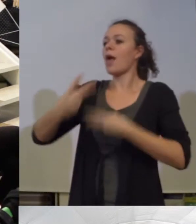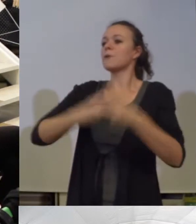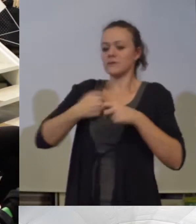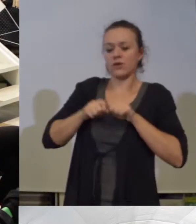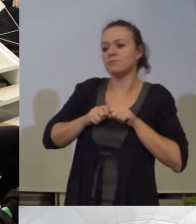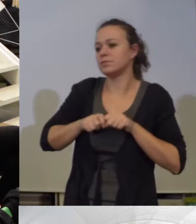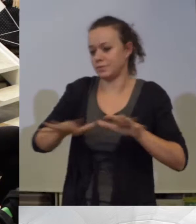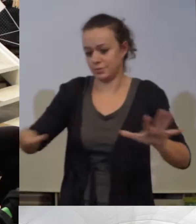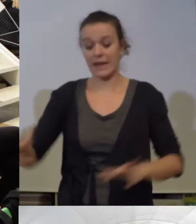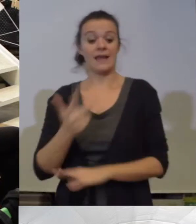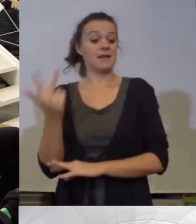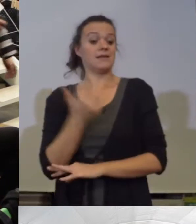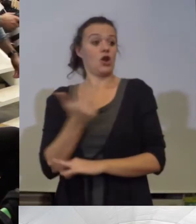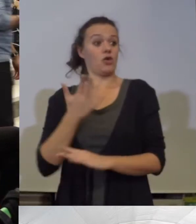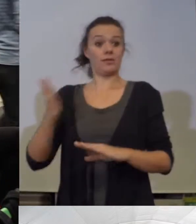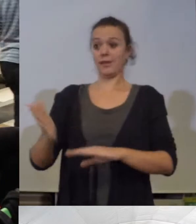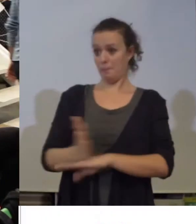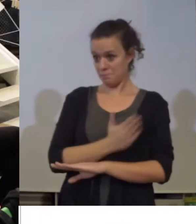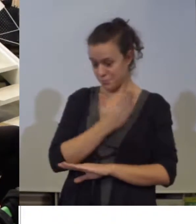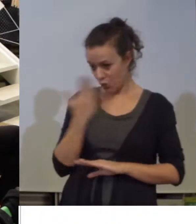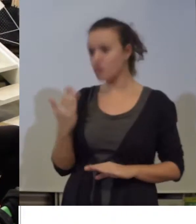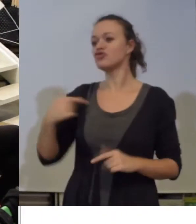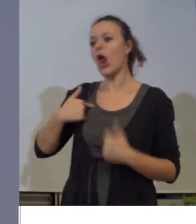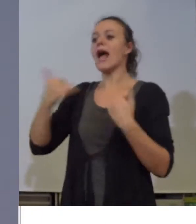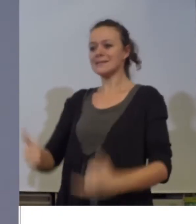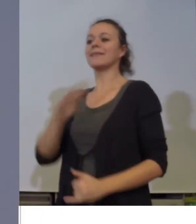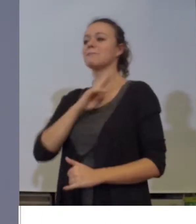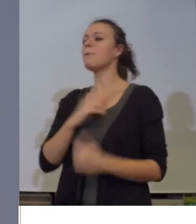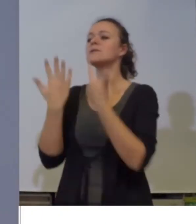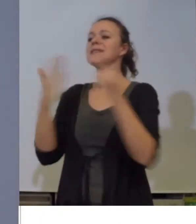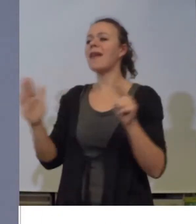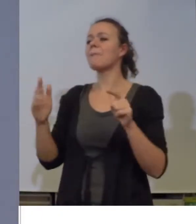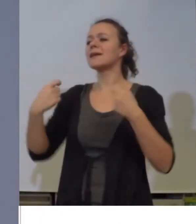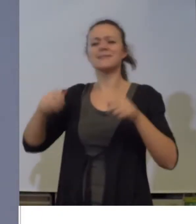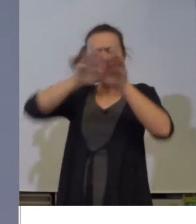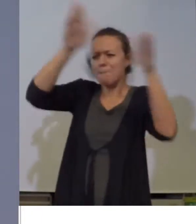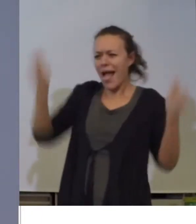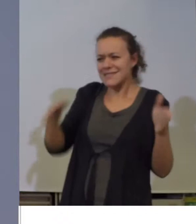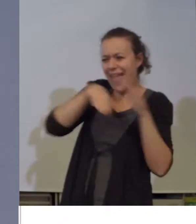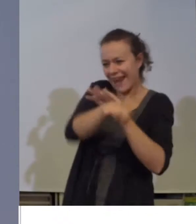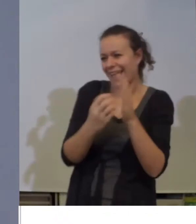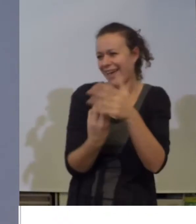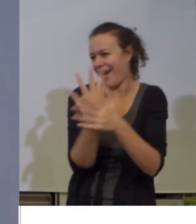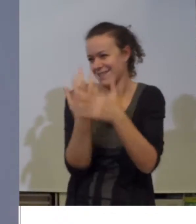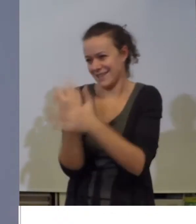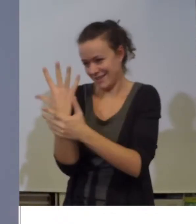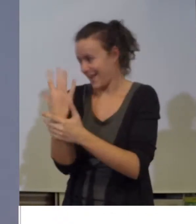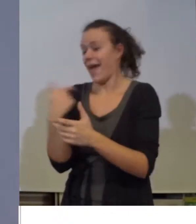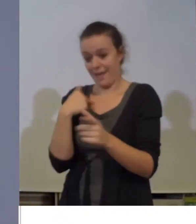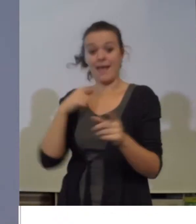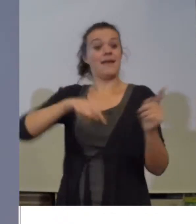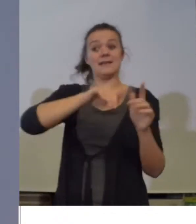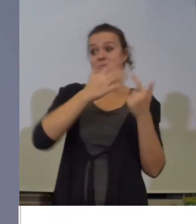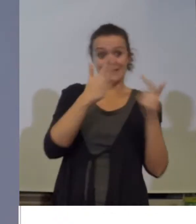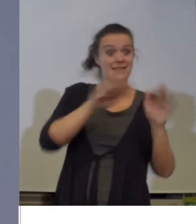našu organsku proizvodnju. Posle tri godine naše grada imamo već 17 plastenika, gde smo